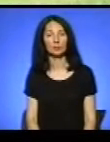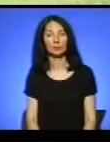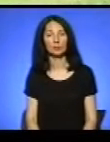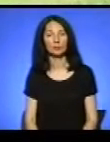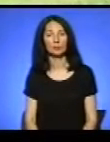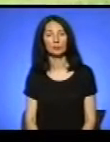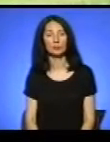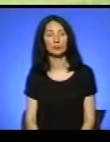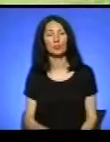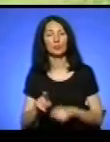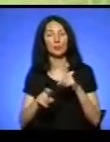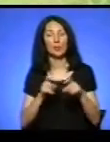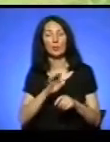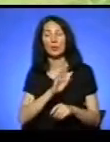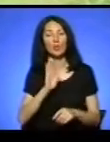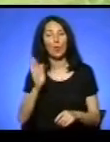Бігти не було важко.